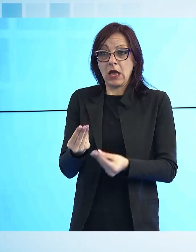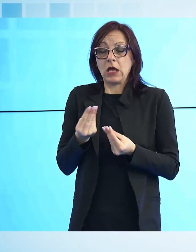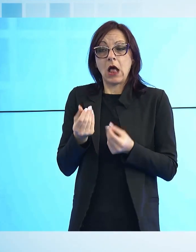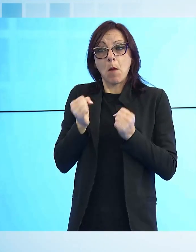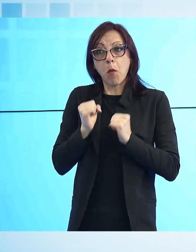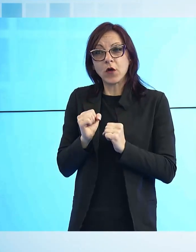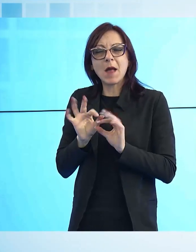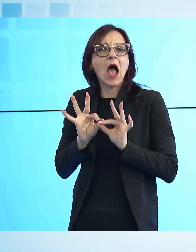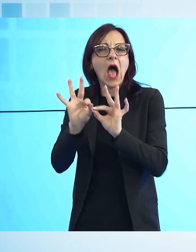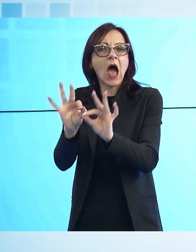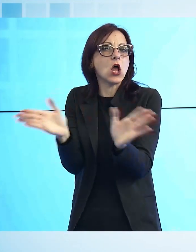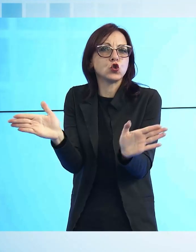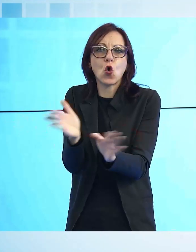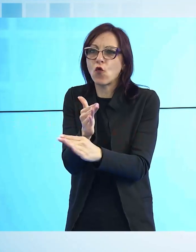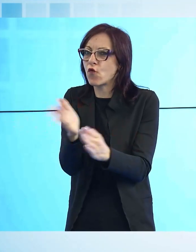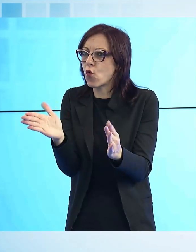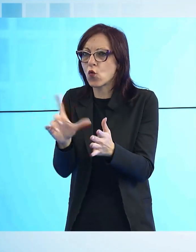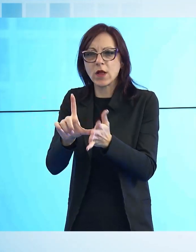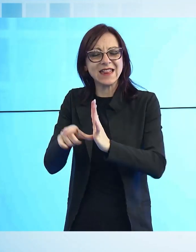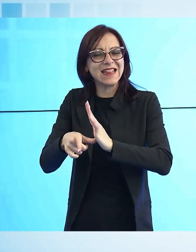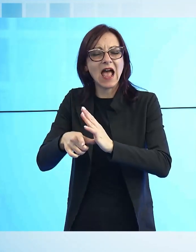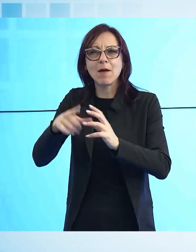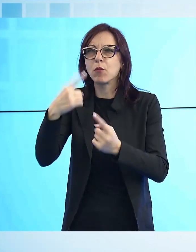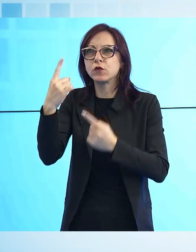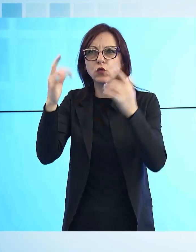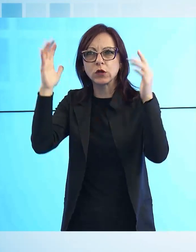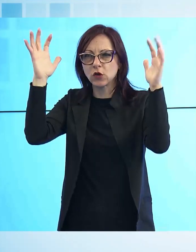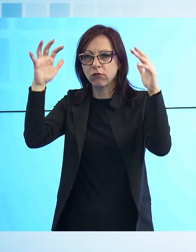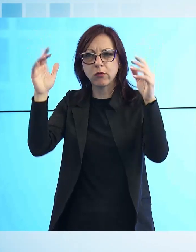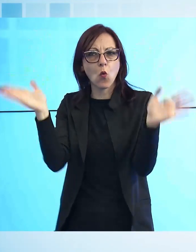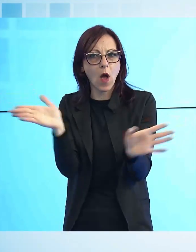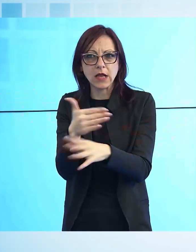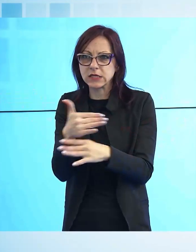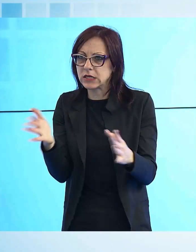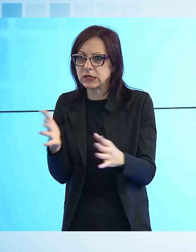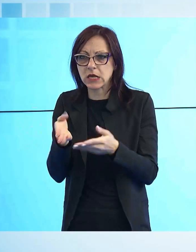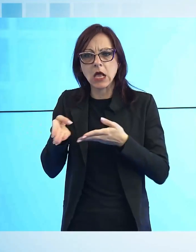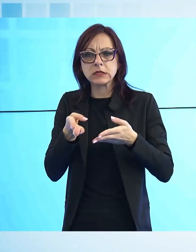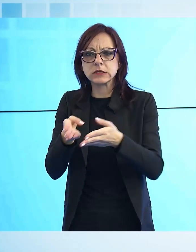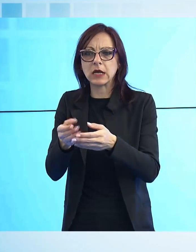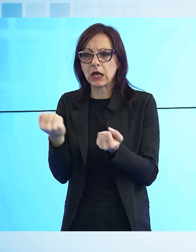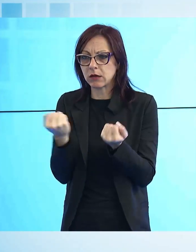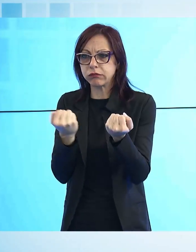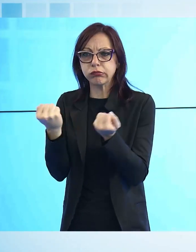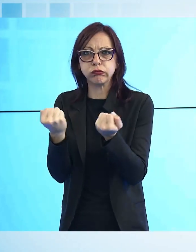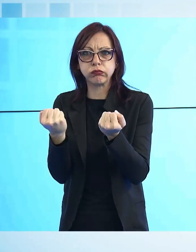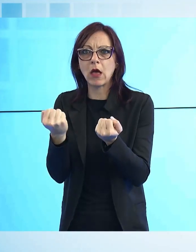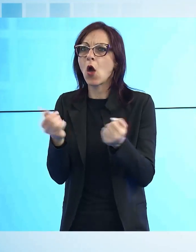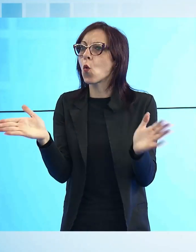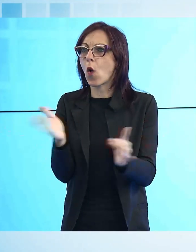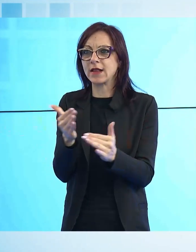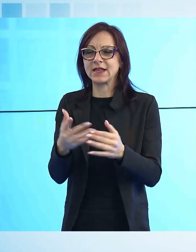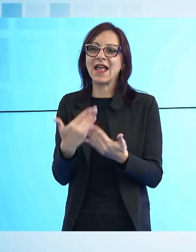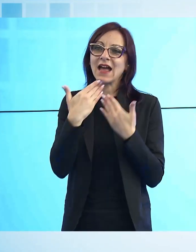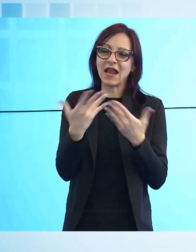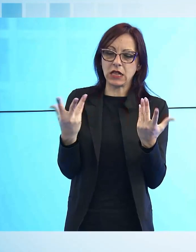arrivare con qualsiasi tempo e con qualsiasi strada possibile. Quindi è un grazie all'Unione e grazie ai